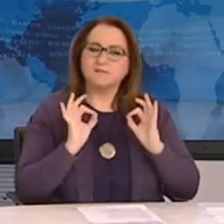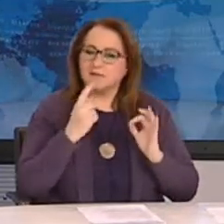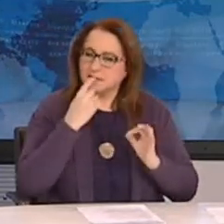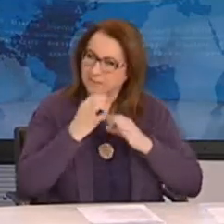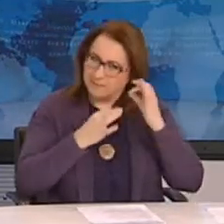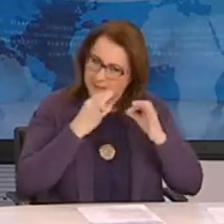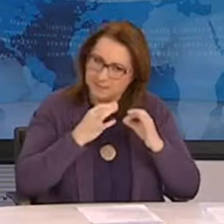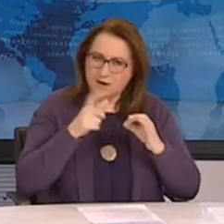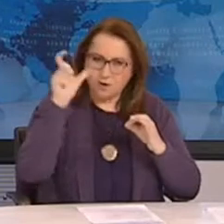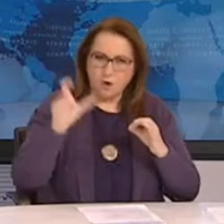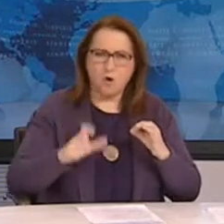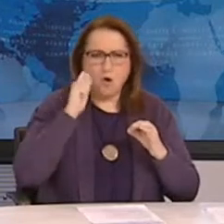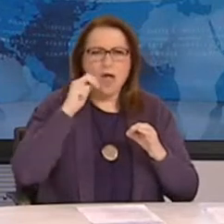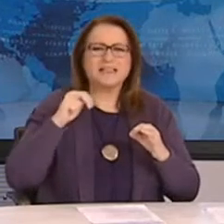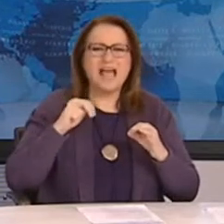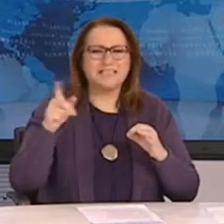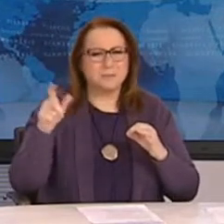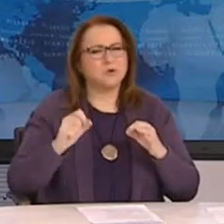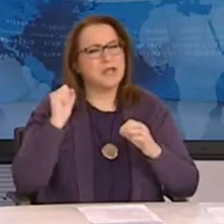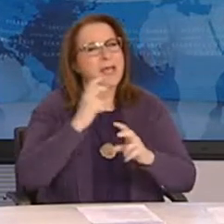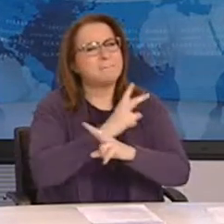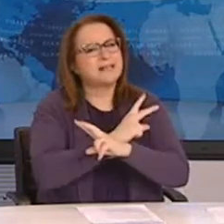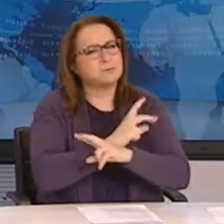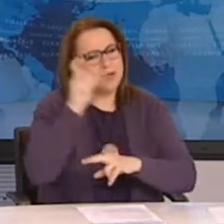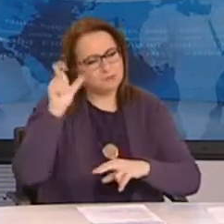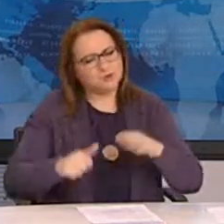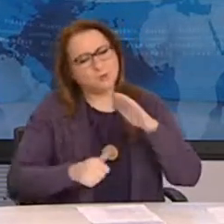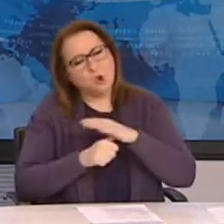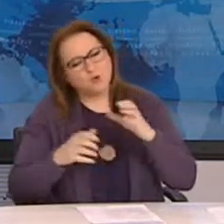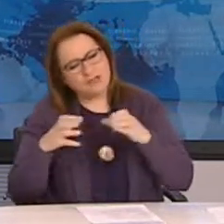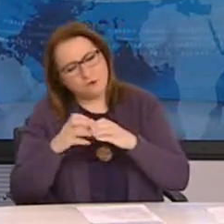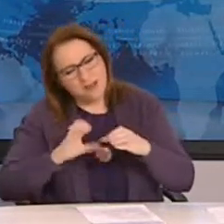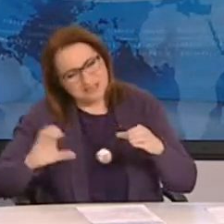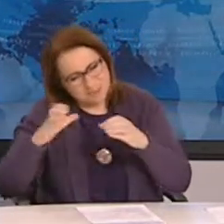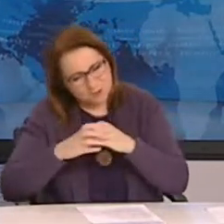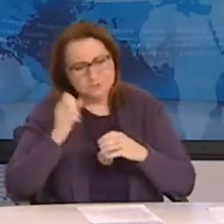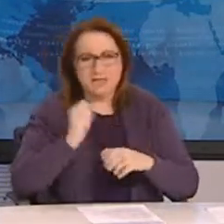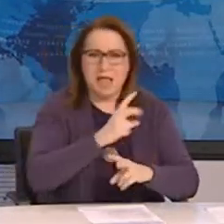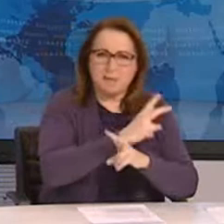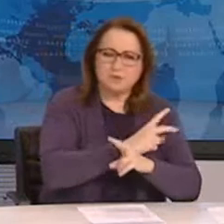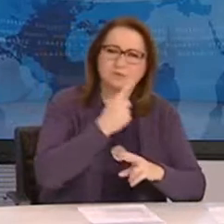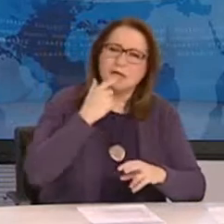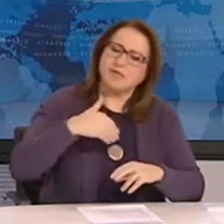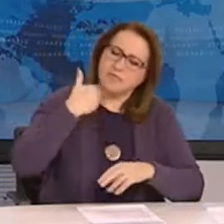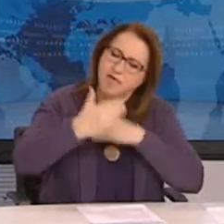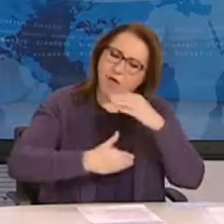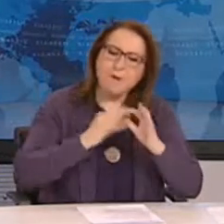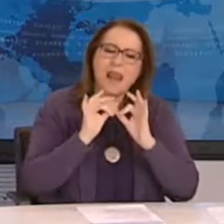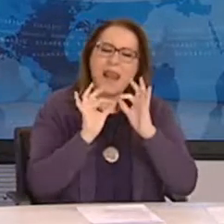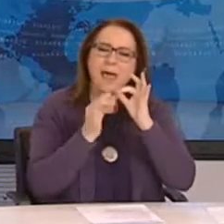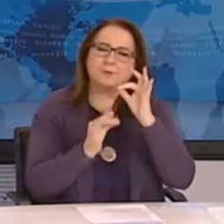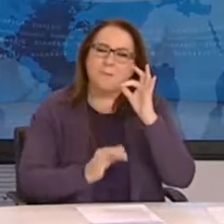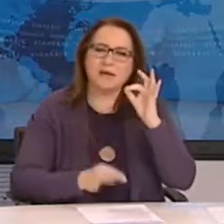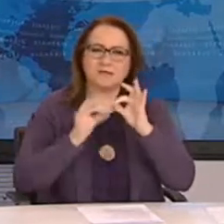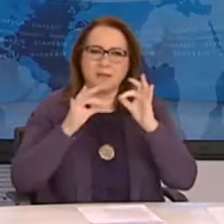δηλώσεις του κ. Ντάσεπιμου, αλλά και του κ. Μοσκοβισσία, να μένετε πιθανότατα να έχουμε περισσότερες λεπτομέρειες και για το πότε ακριβώς